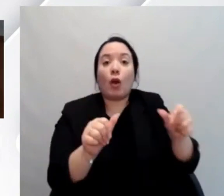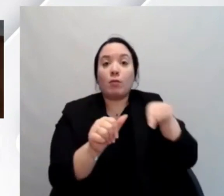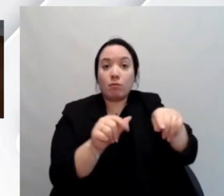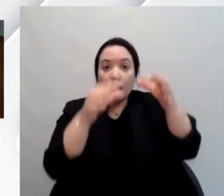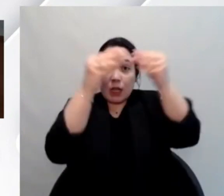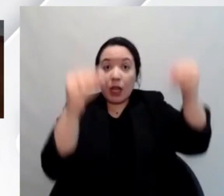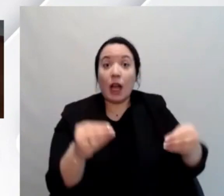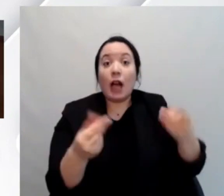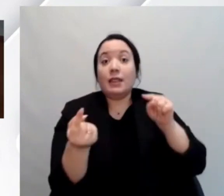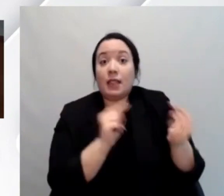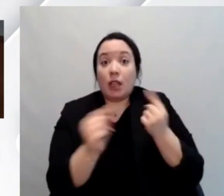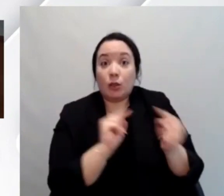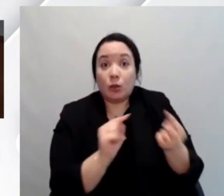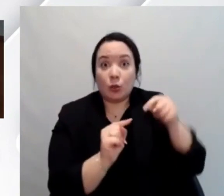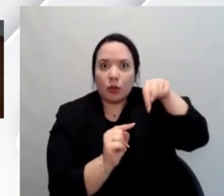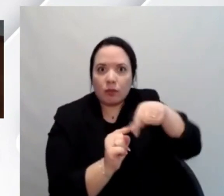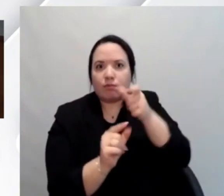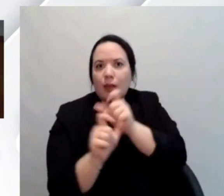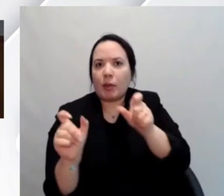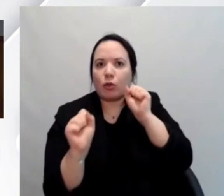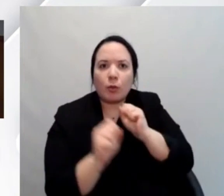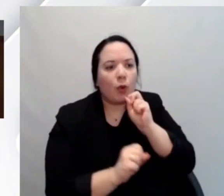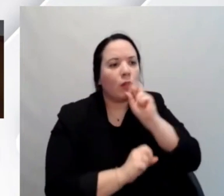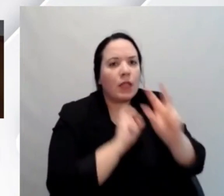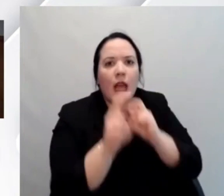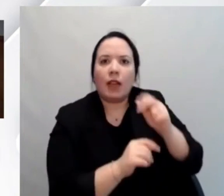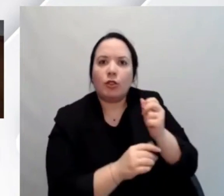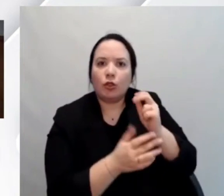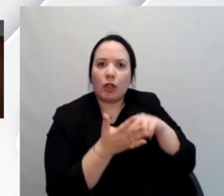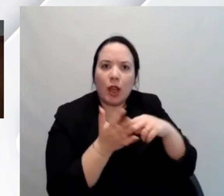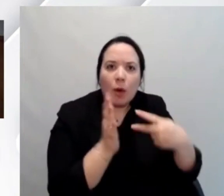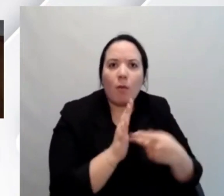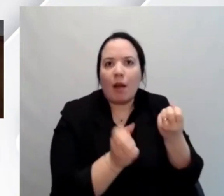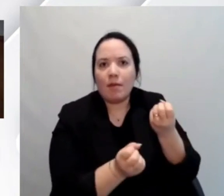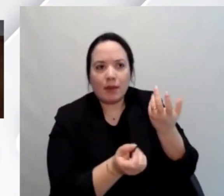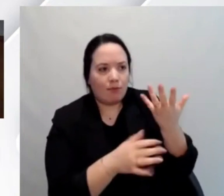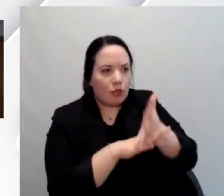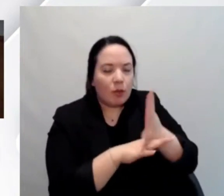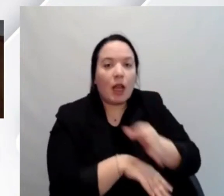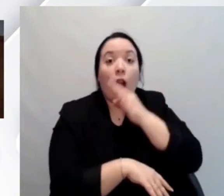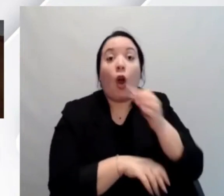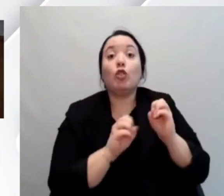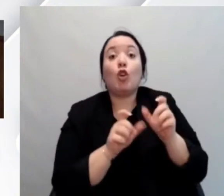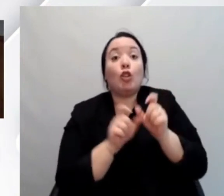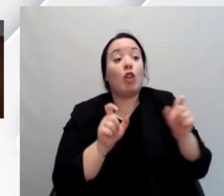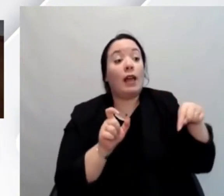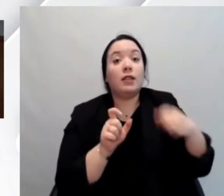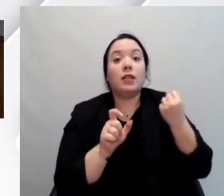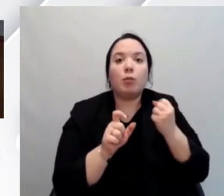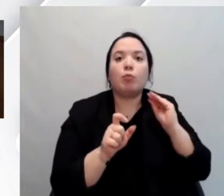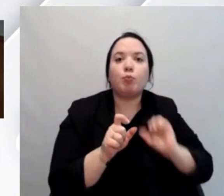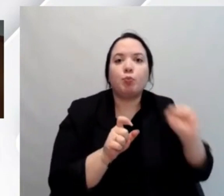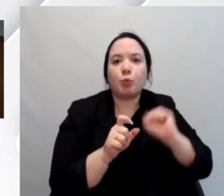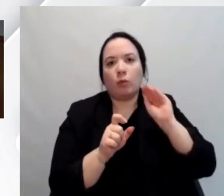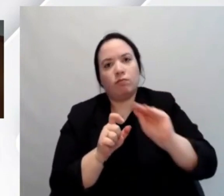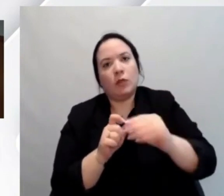utilizzato dagli utenti per segnalare eventuali problemi e dai docenti per chiedere supporto, come avviene in qualsiasi comunità open